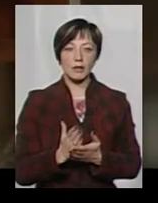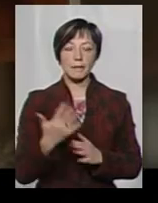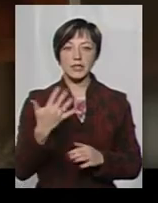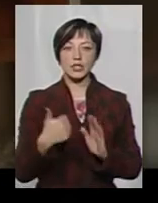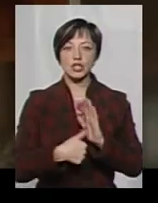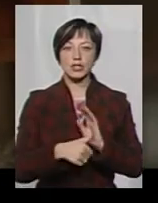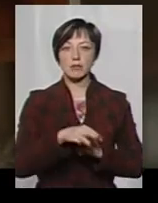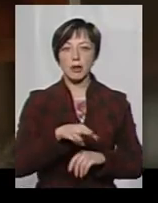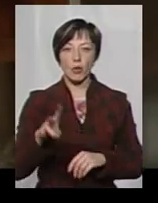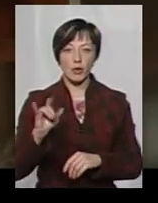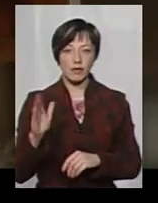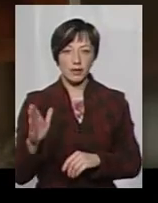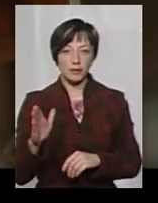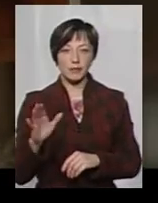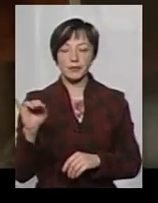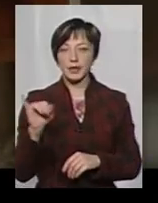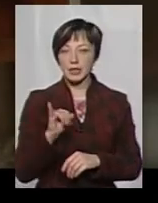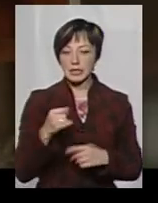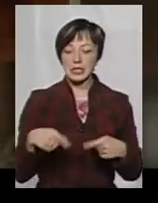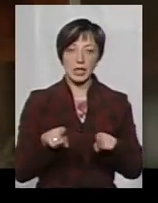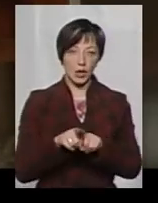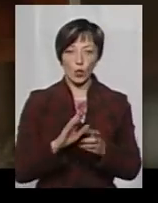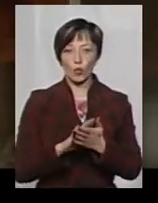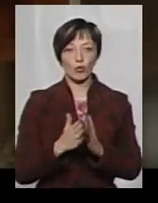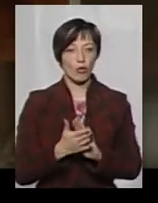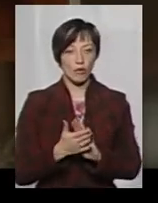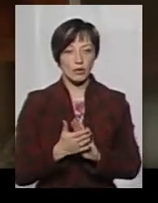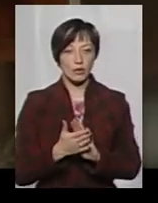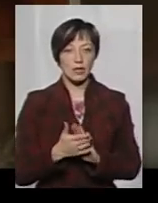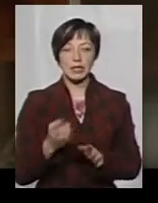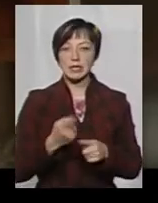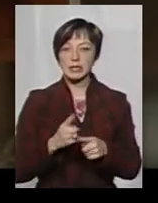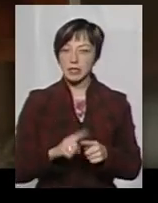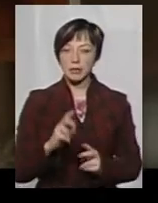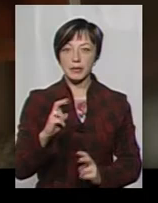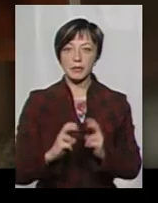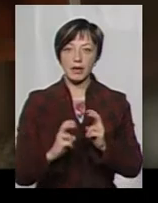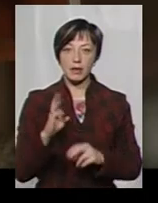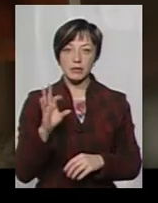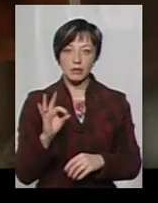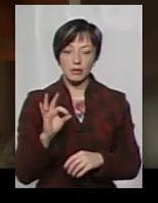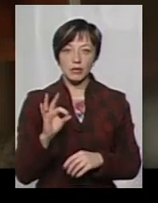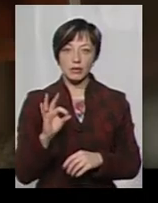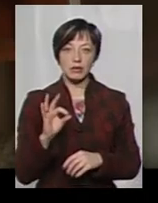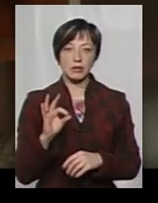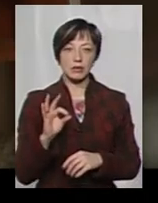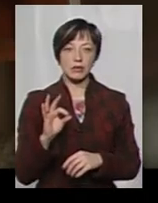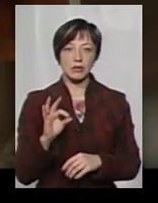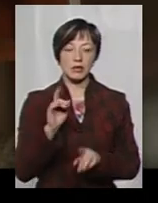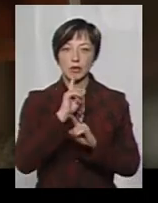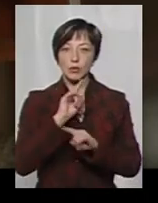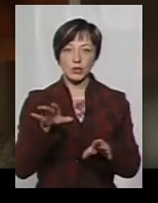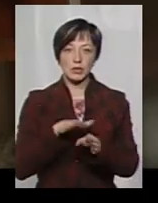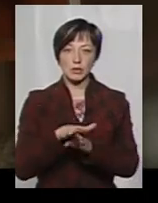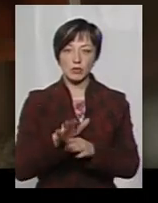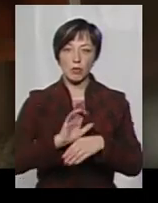56 мільйонів. І за таких умов дане підприємство, тобто НАК «Нафтогаз України» не буде